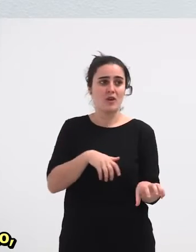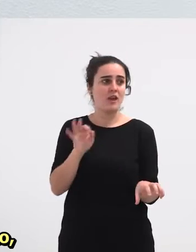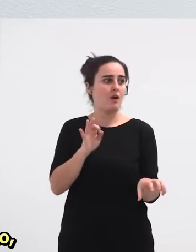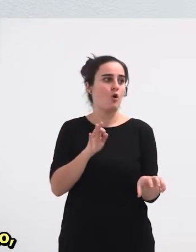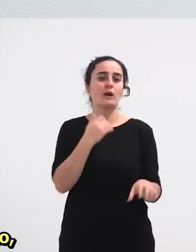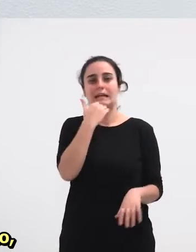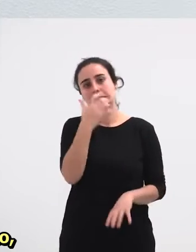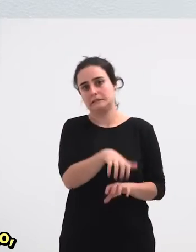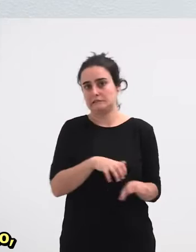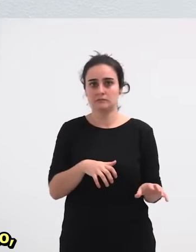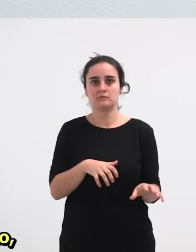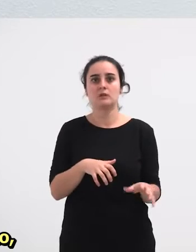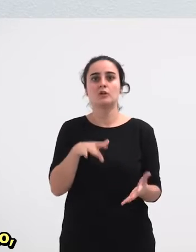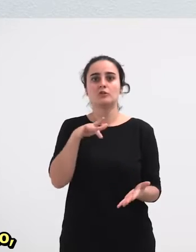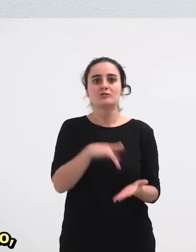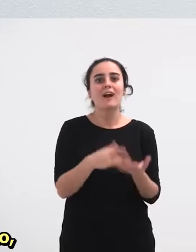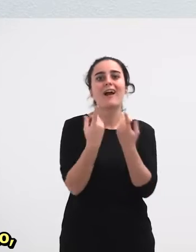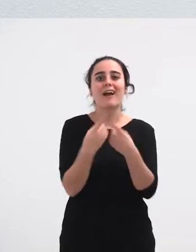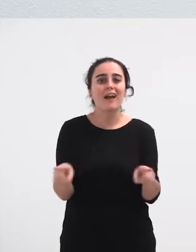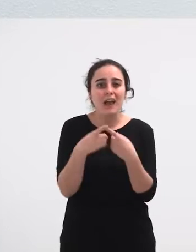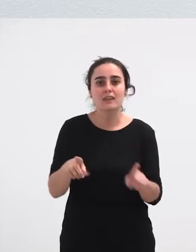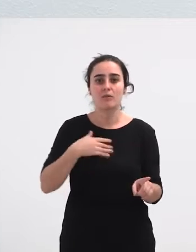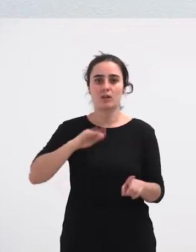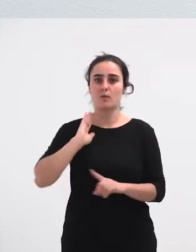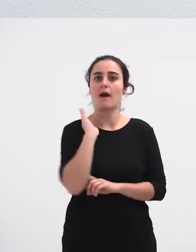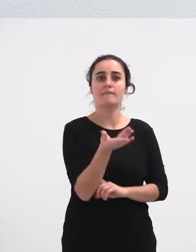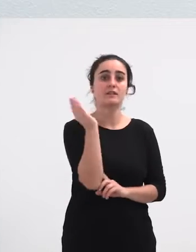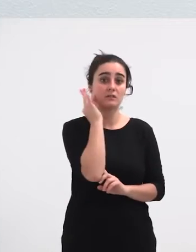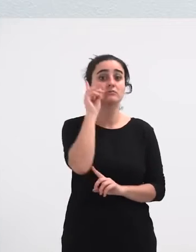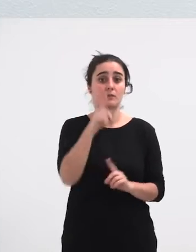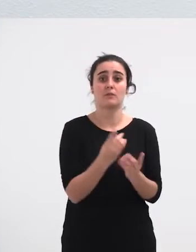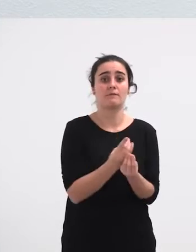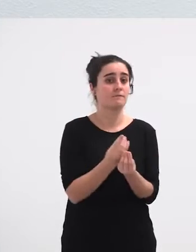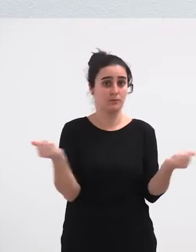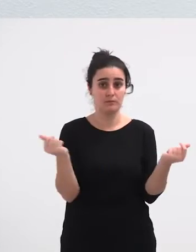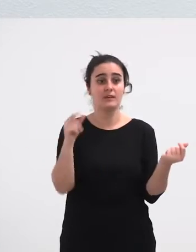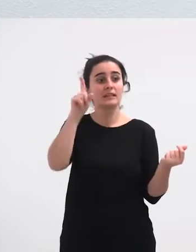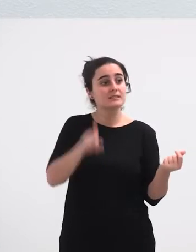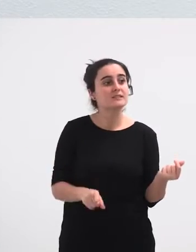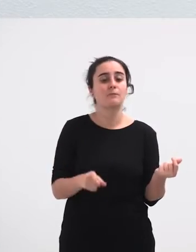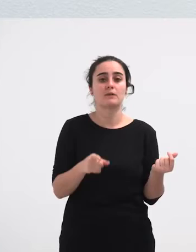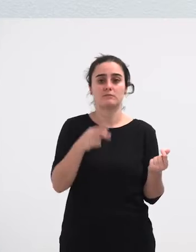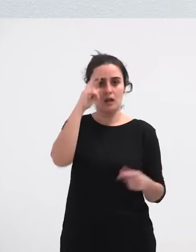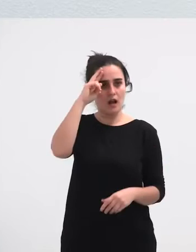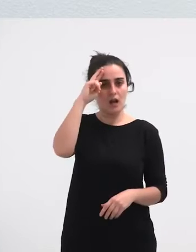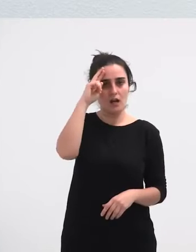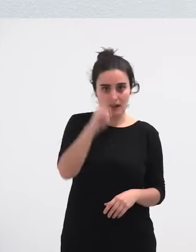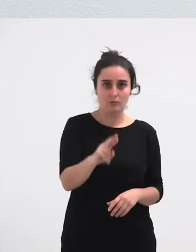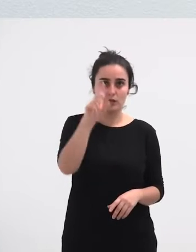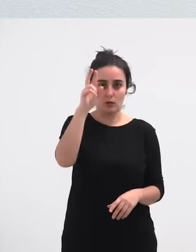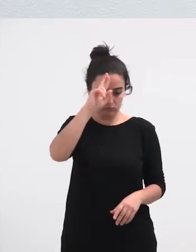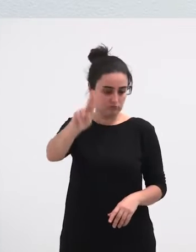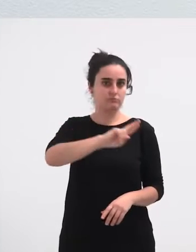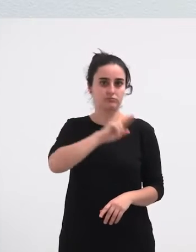iraengarriak eliminatu ditugulako Eta kide zaharren errespetua irabasten ari